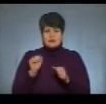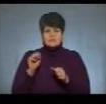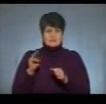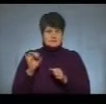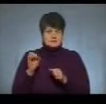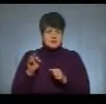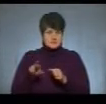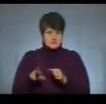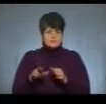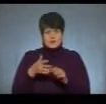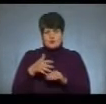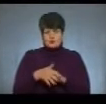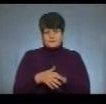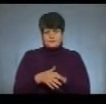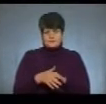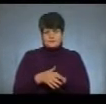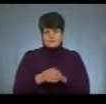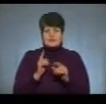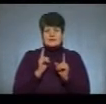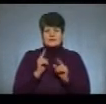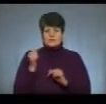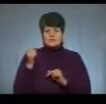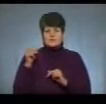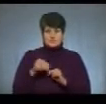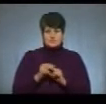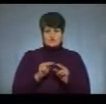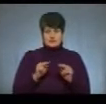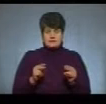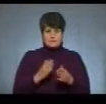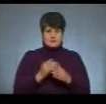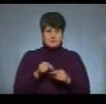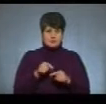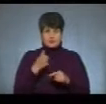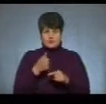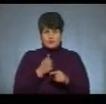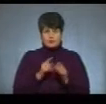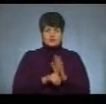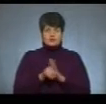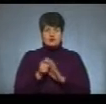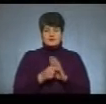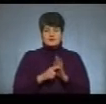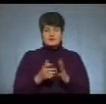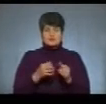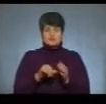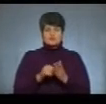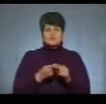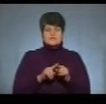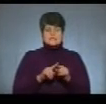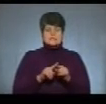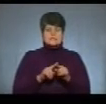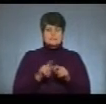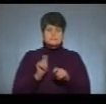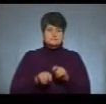тільки тисяча вчителів мають того року у початкових класів взяти участь в такій сертифікації.